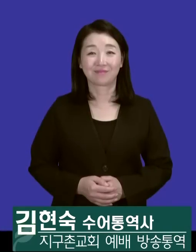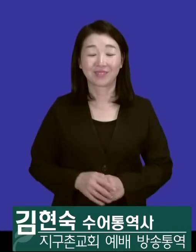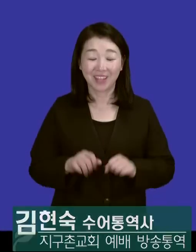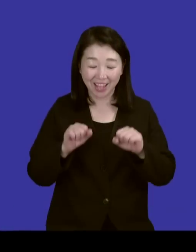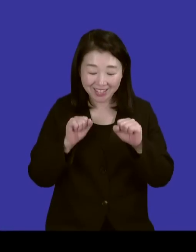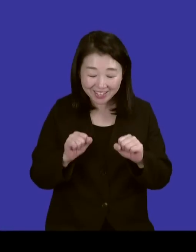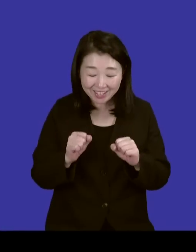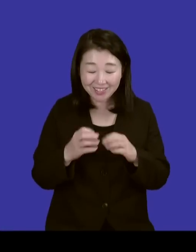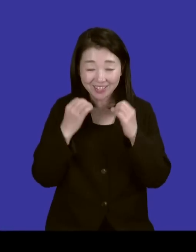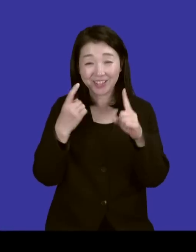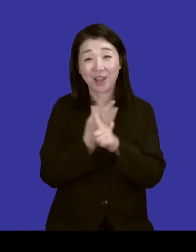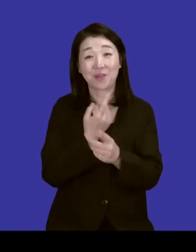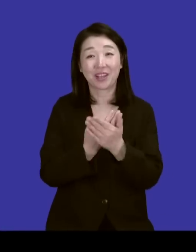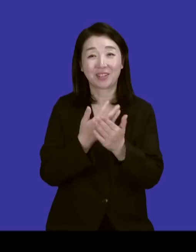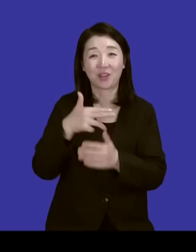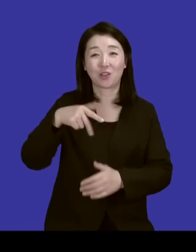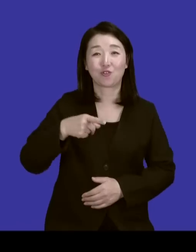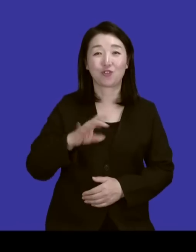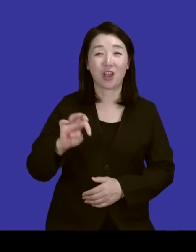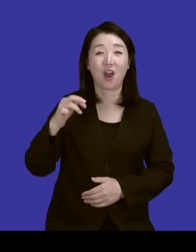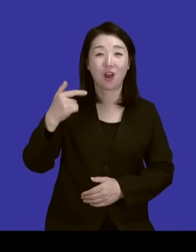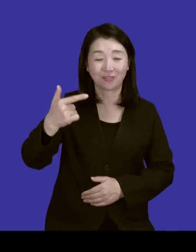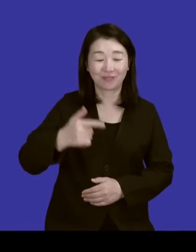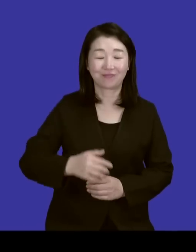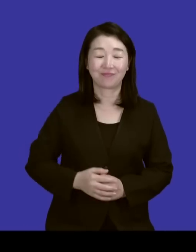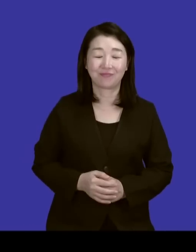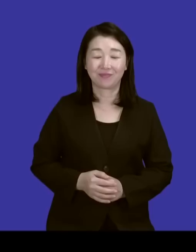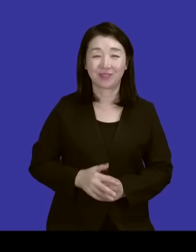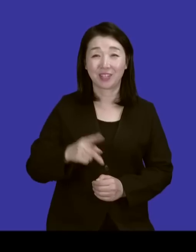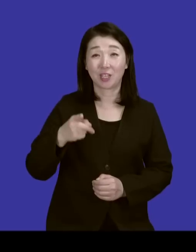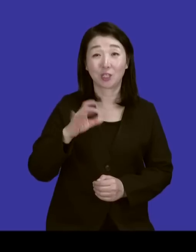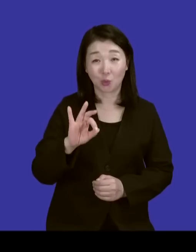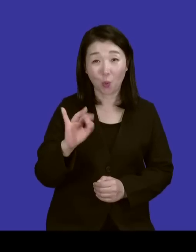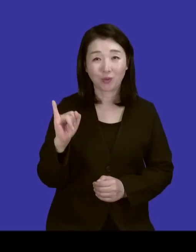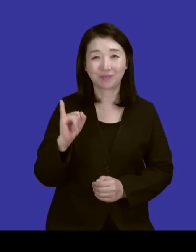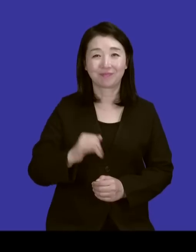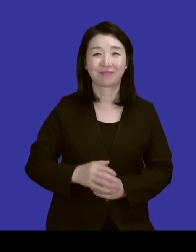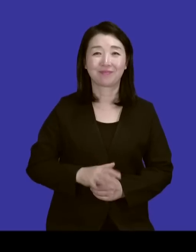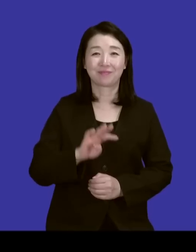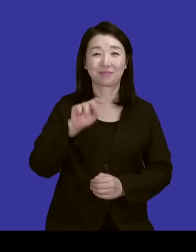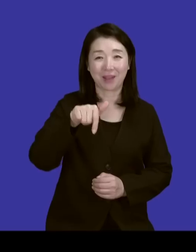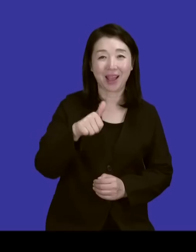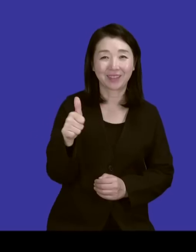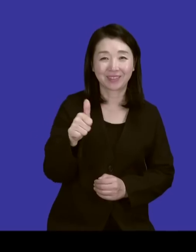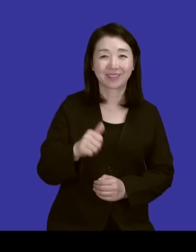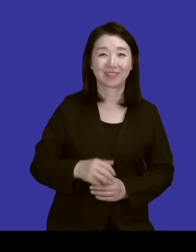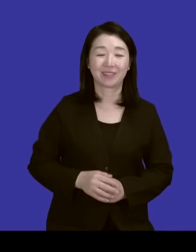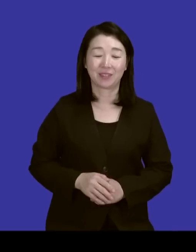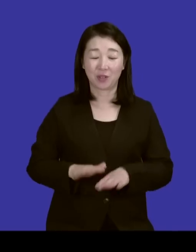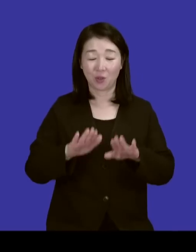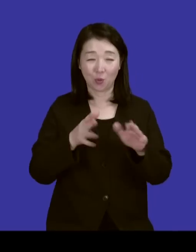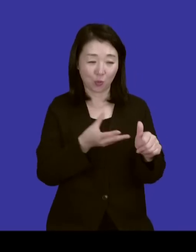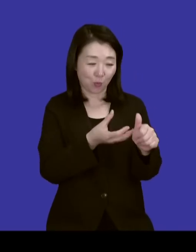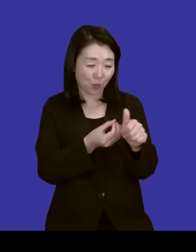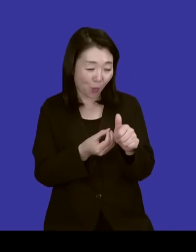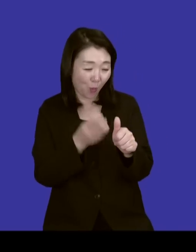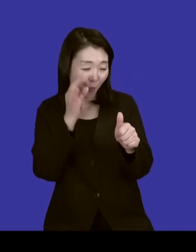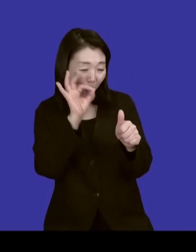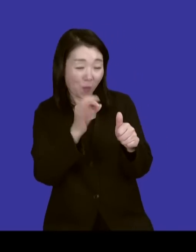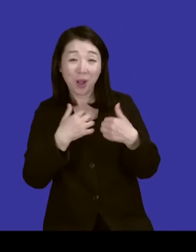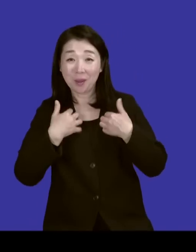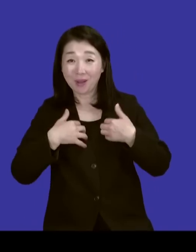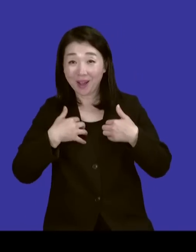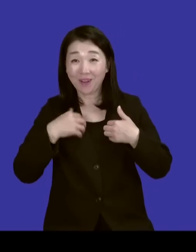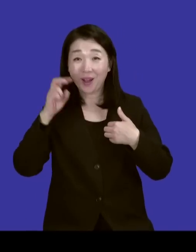안녕하세요. 새롭게 하소서 주영훈입니다. 안녕하세요. 송지은입니다. 안녕하세요. 박유현입니다. 오늘 보실 분은 참 많은 분들이 반가워하실 것